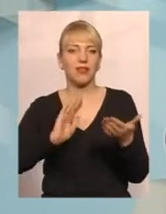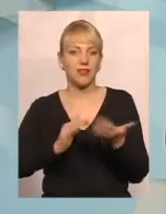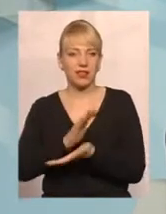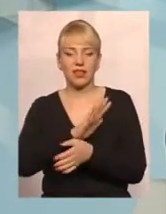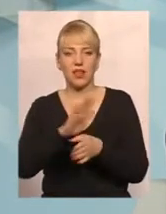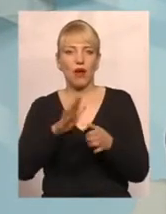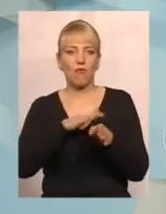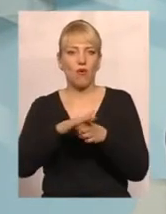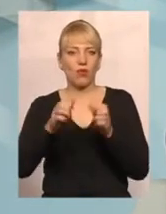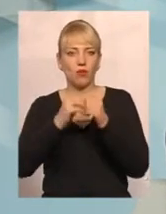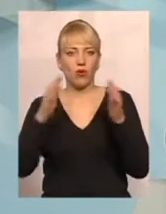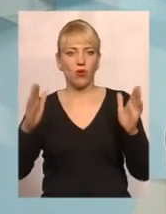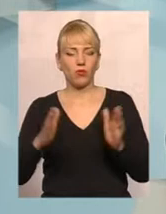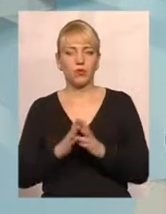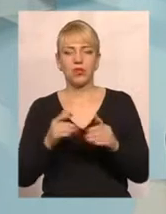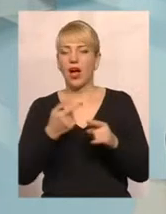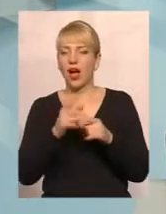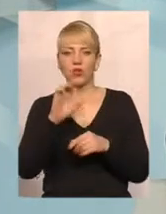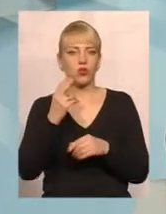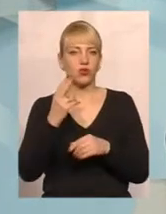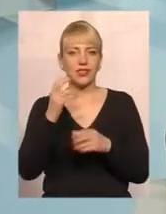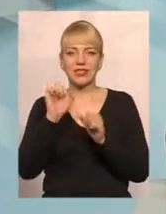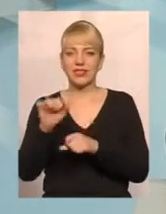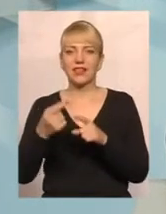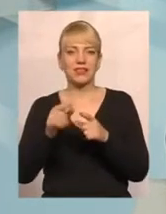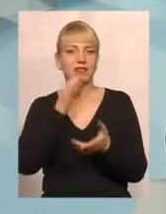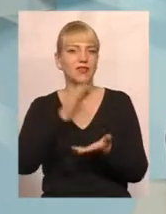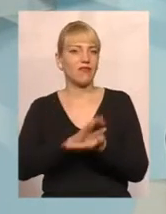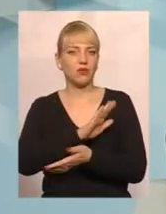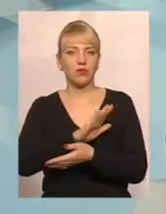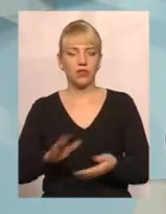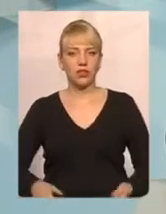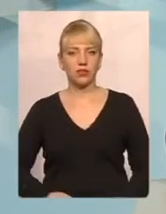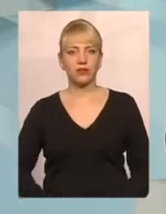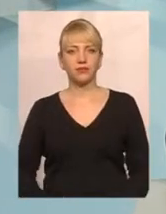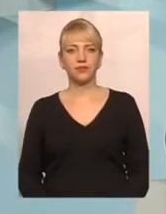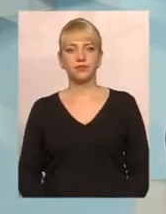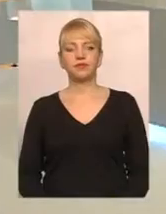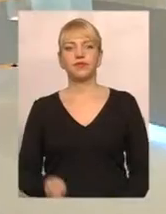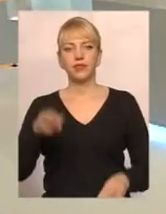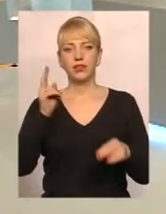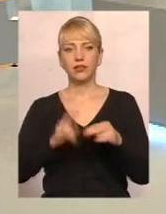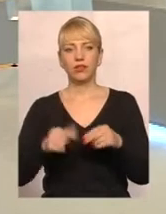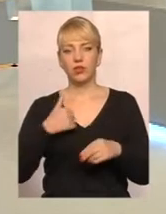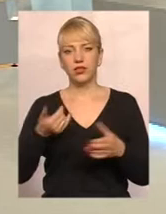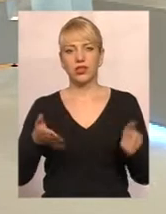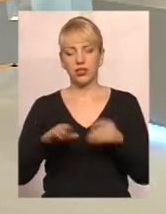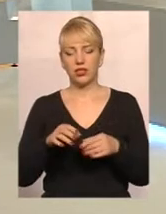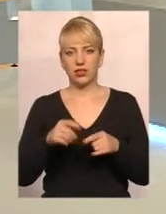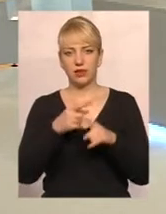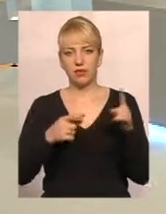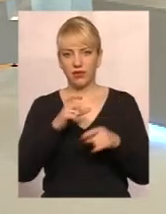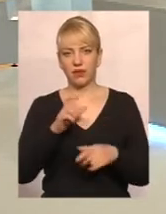обсязі. Але органи соцзахисту населення до цього не мають. Вадим Дмитрович, на завершення, вона залишається буквально дві хвилини,